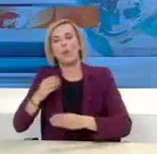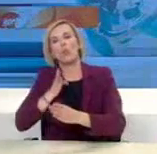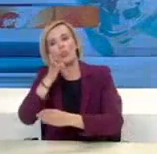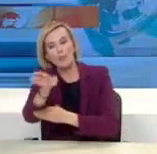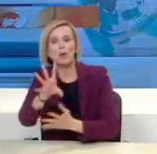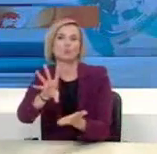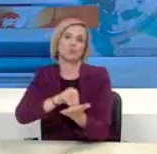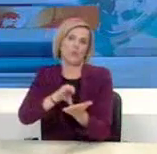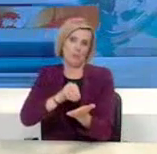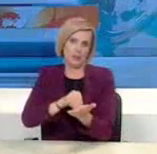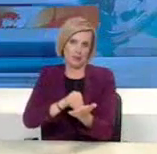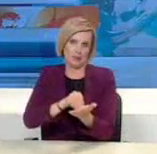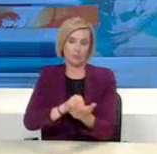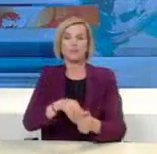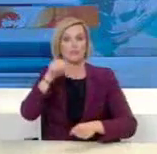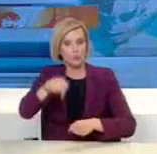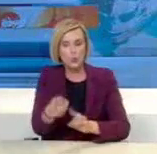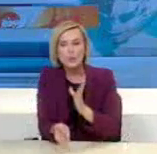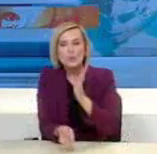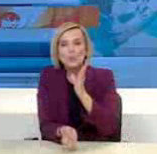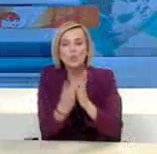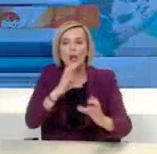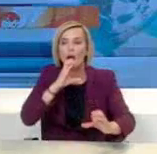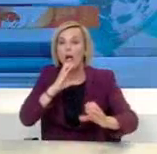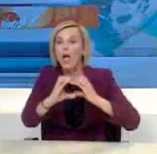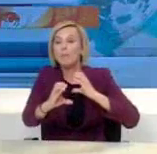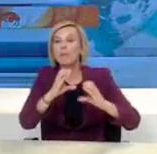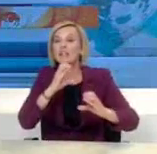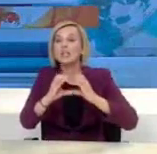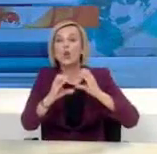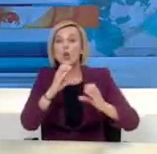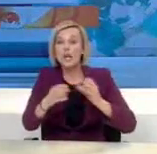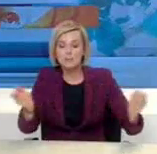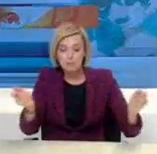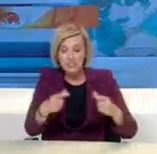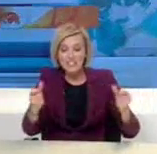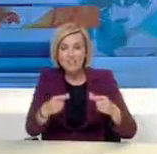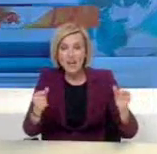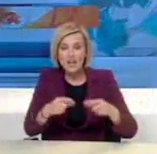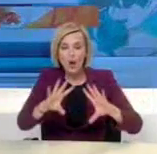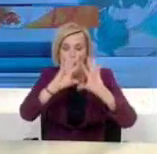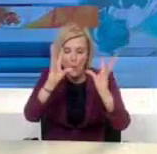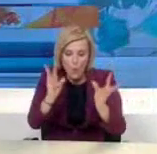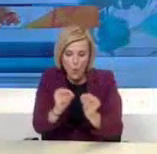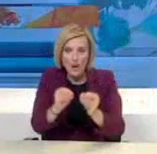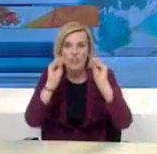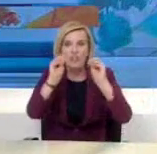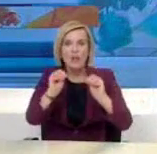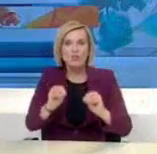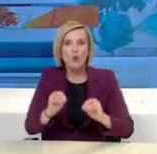είναι ότι οι τηλεπικοινωνιακοί παρόχοι δεν κρατούν δεδομένα των πολιτών. Τα δεδομένα αυτά αυτομάτως